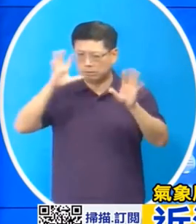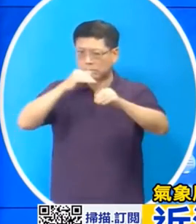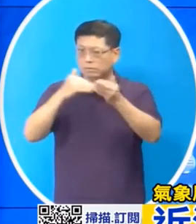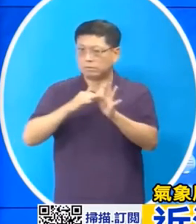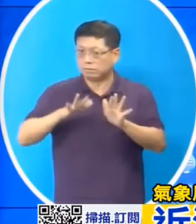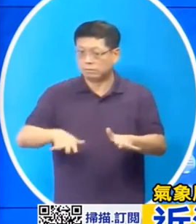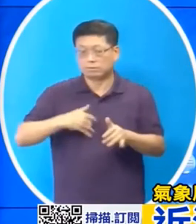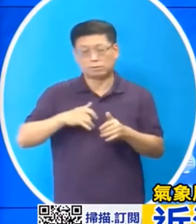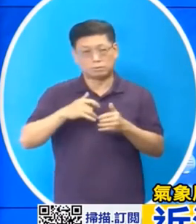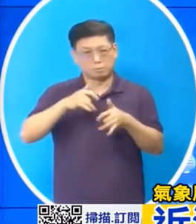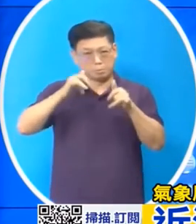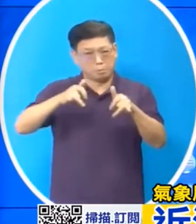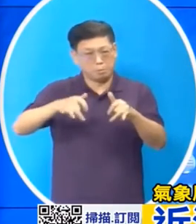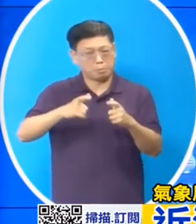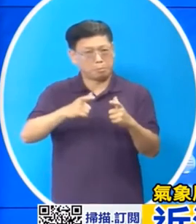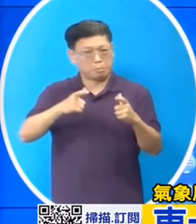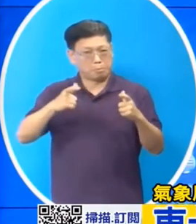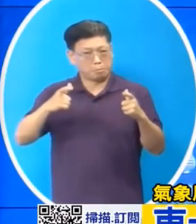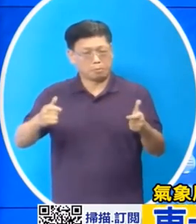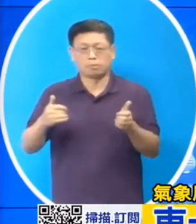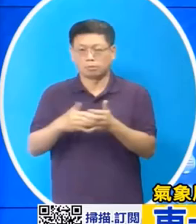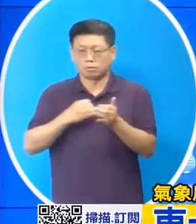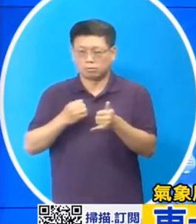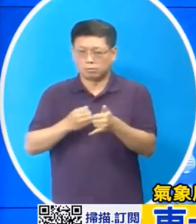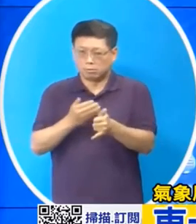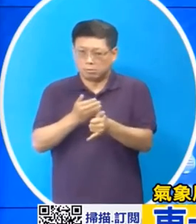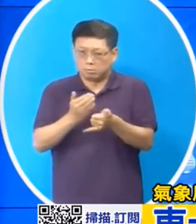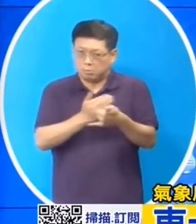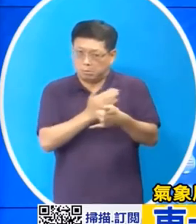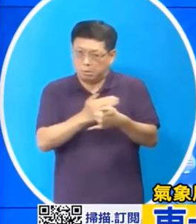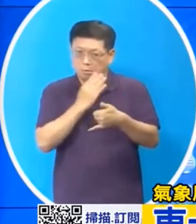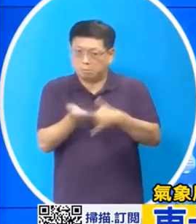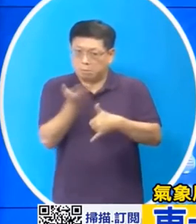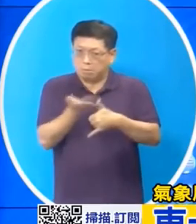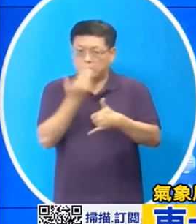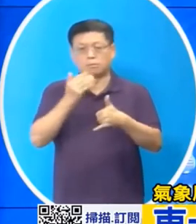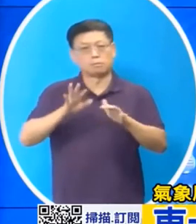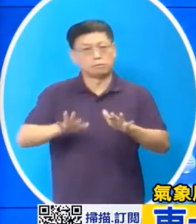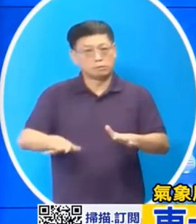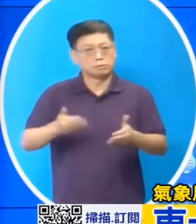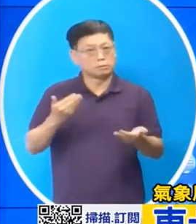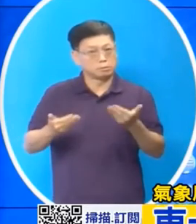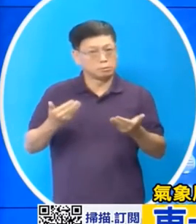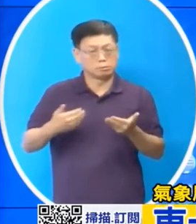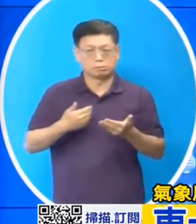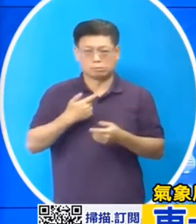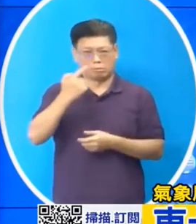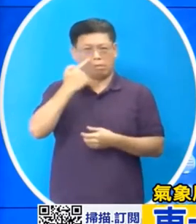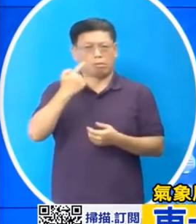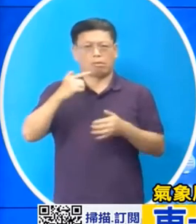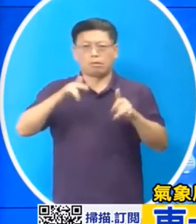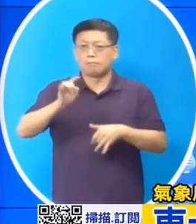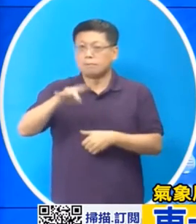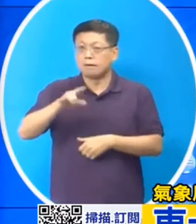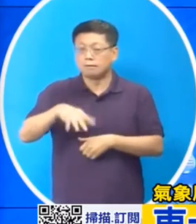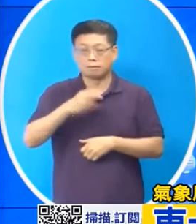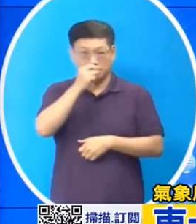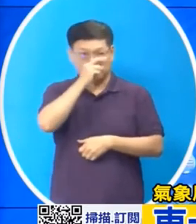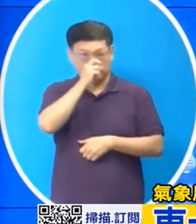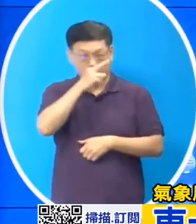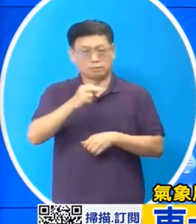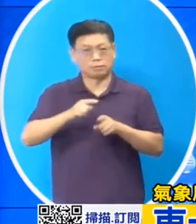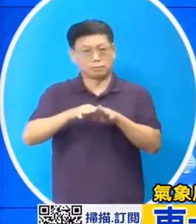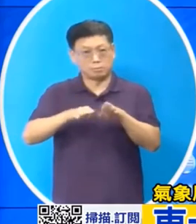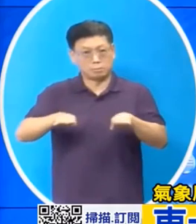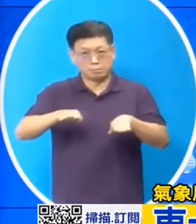整个雨区的扩展以及往西部往北部扩展凌晨到目前为止所下的明显的降雨在宜兰的平